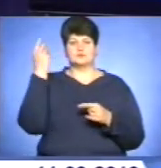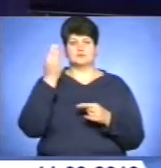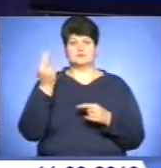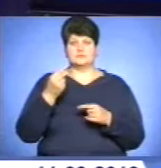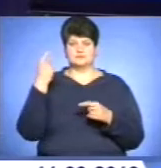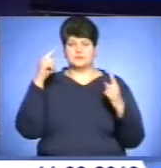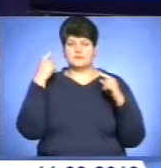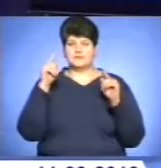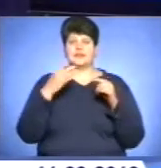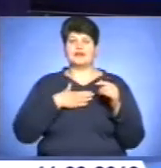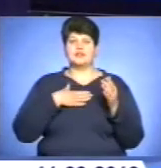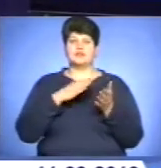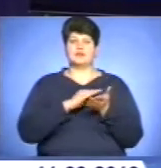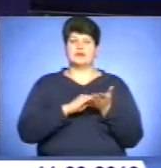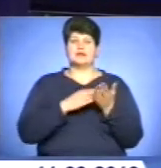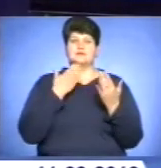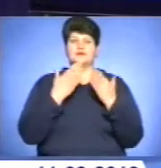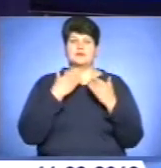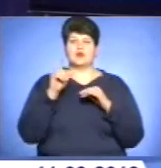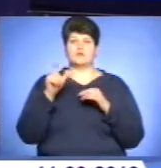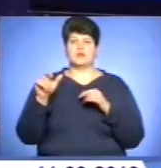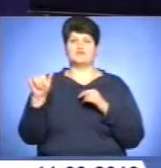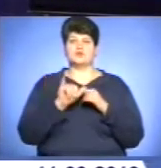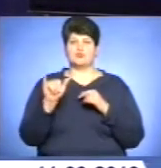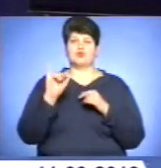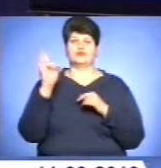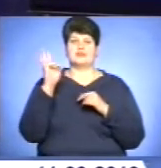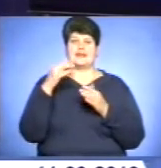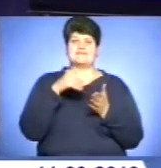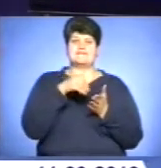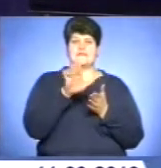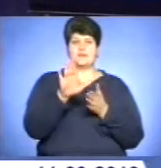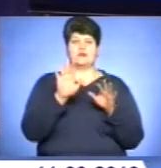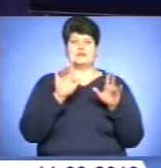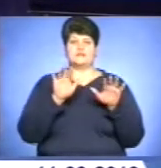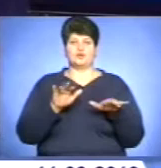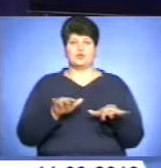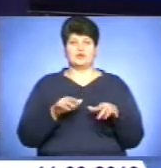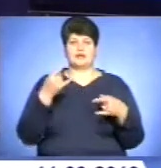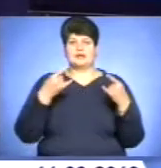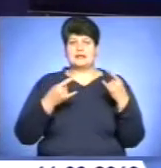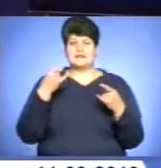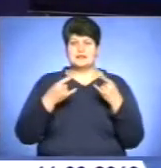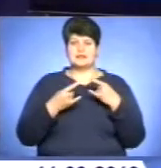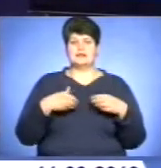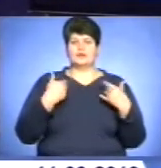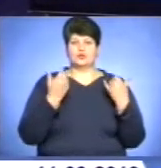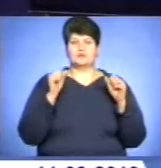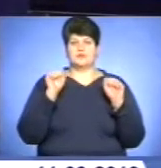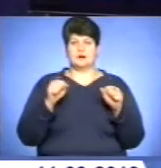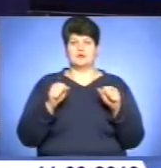Наші кореспонденти поспілкувалися із людьми, які у суботу і неділю відмовляються від комп'ютера чи телевізора, адже надають перевагу